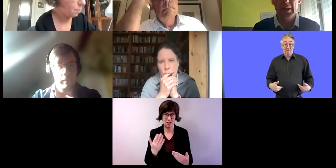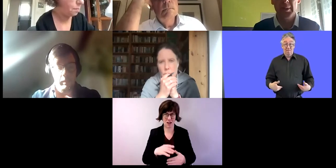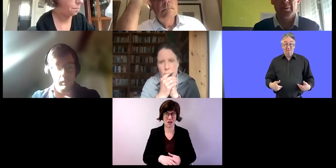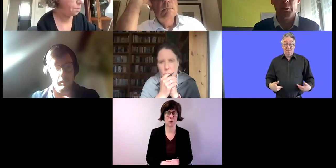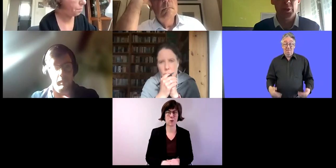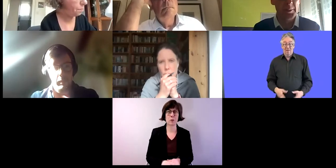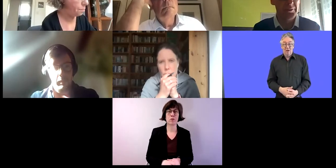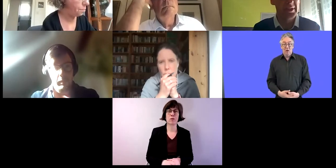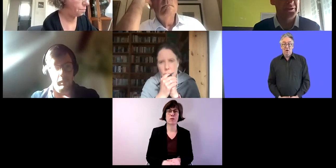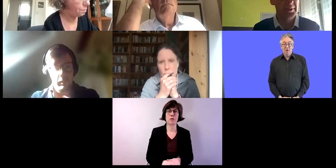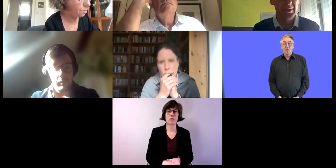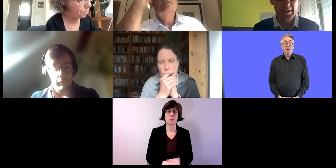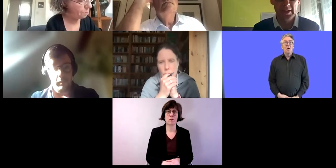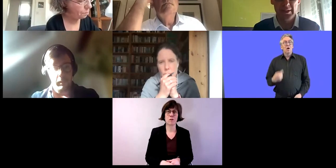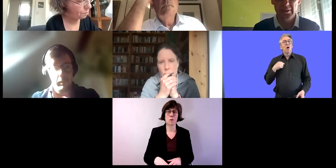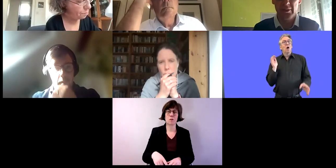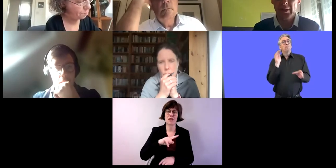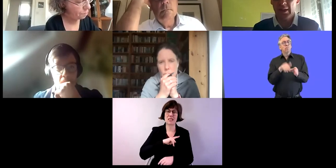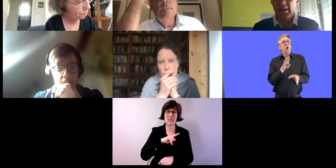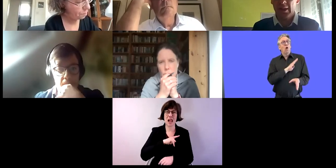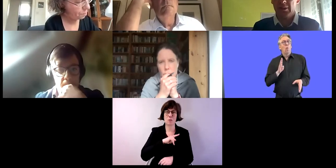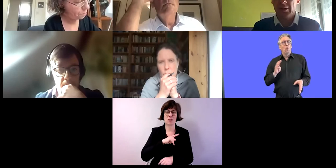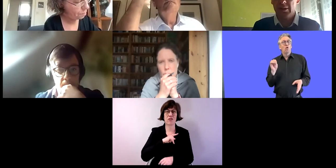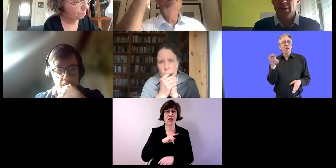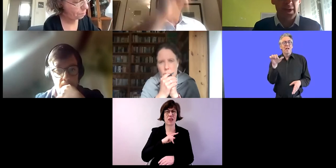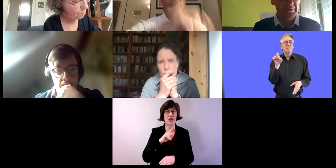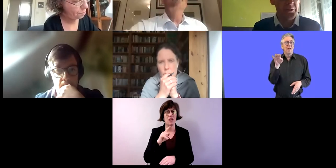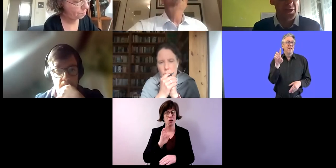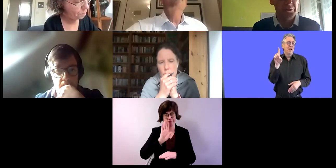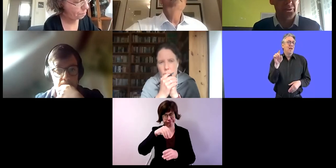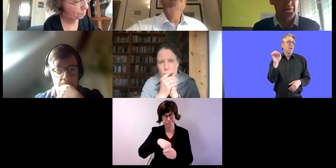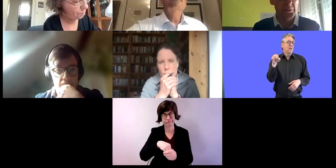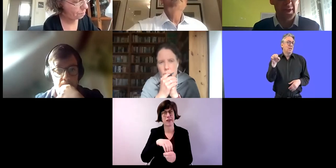bin Bordmitglied von ESPD,